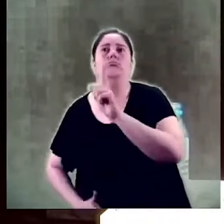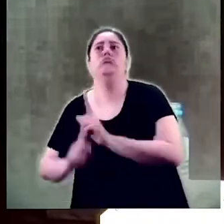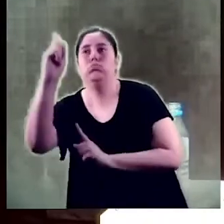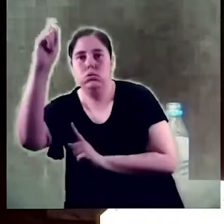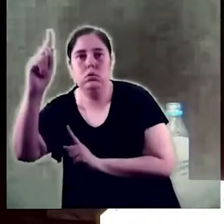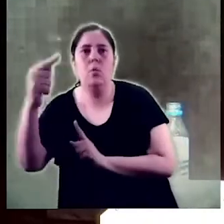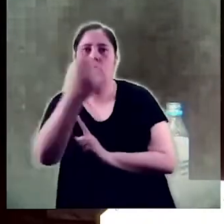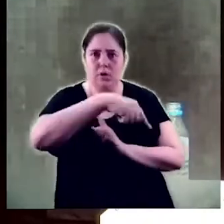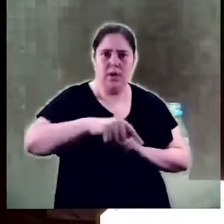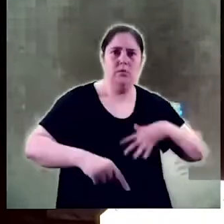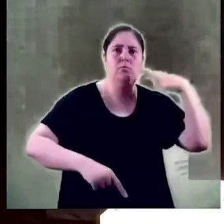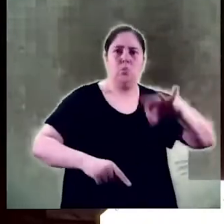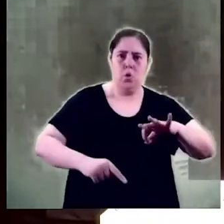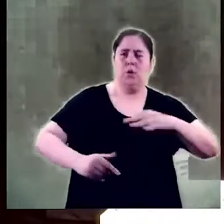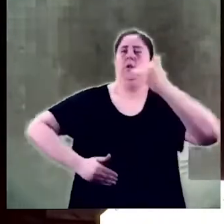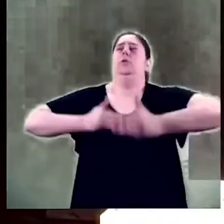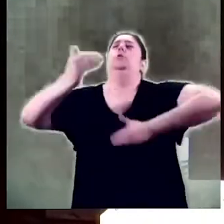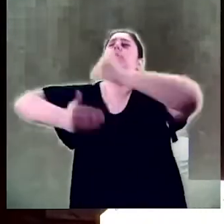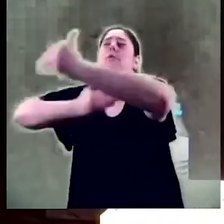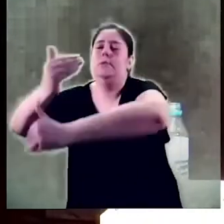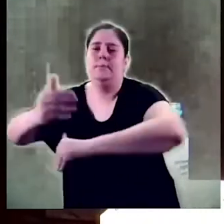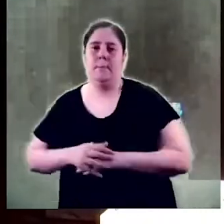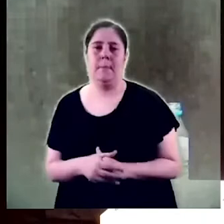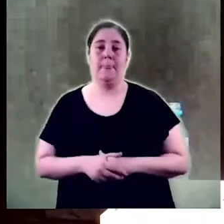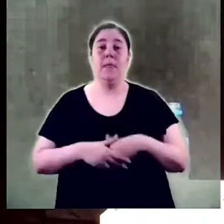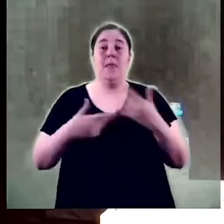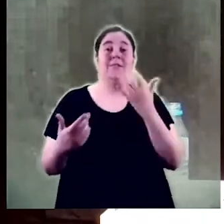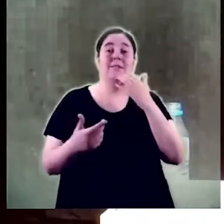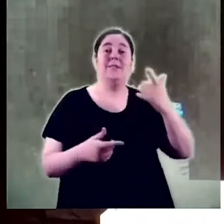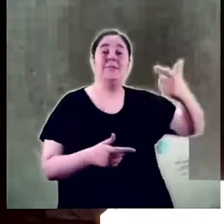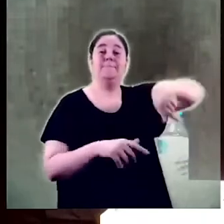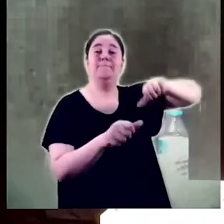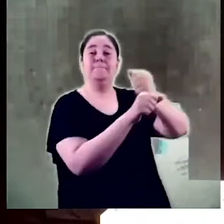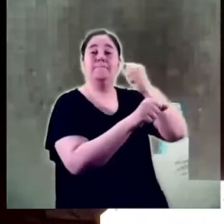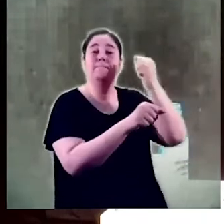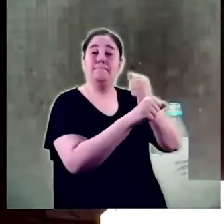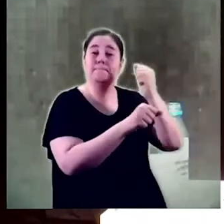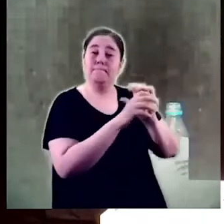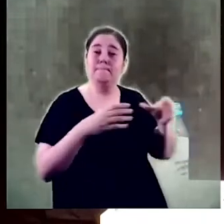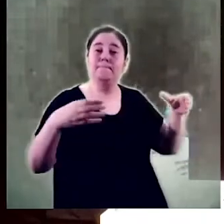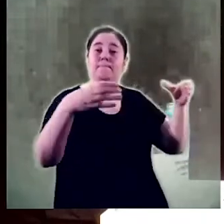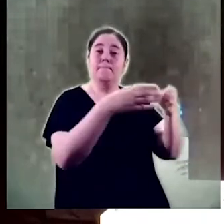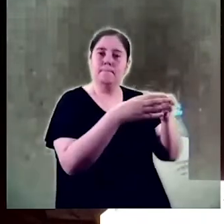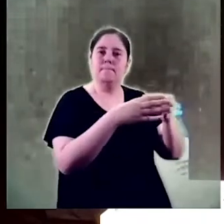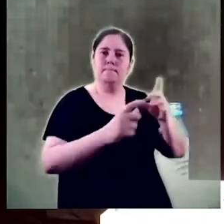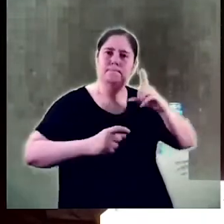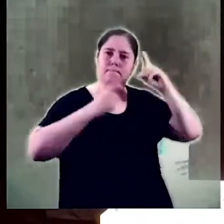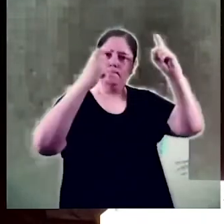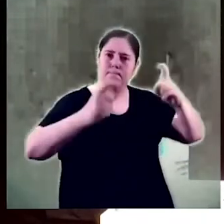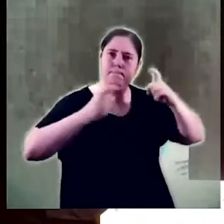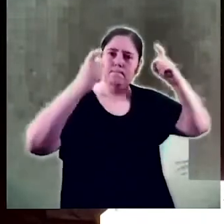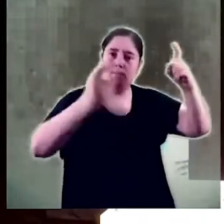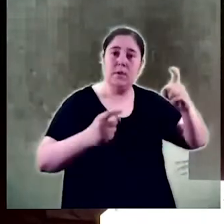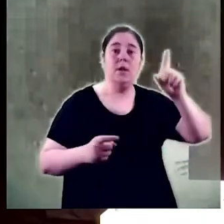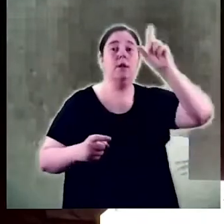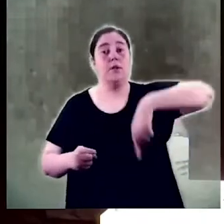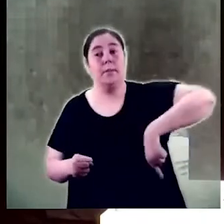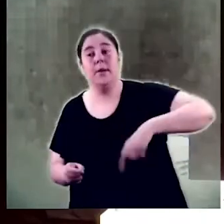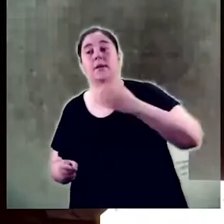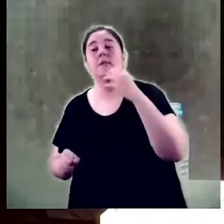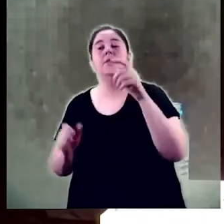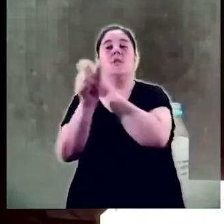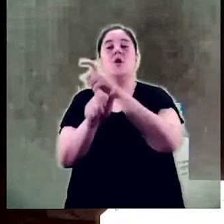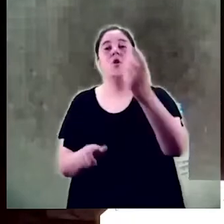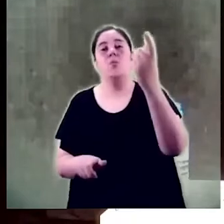existeix. A la il·lusió i a la feina d'aquest conjunt de persones s'hi afegeix el sobresforç d'un col·lectiu, el professorat